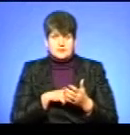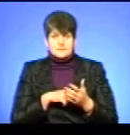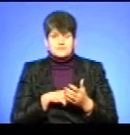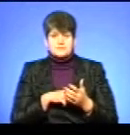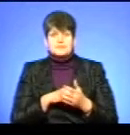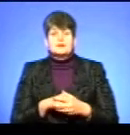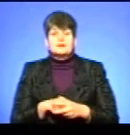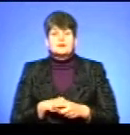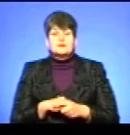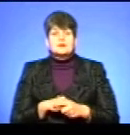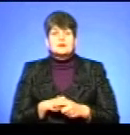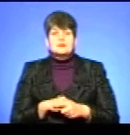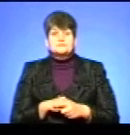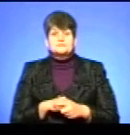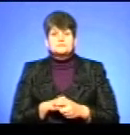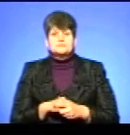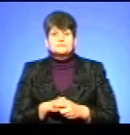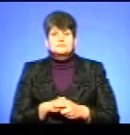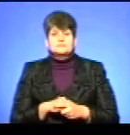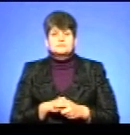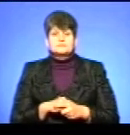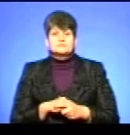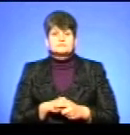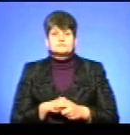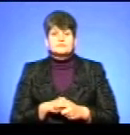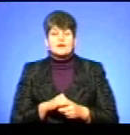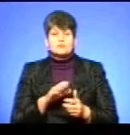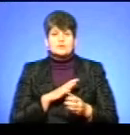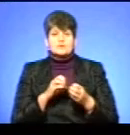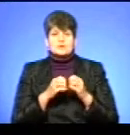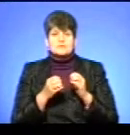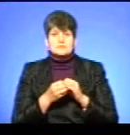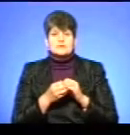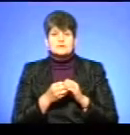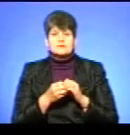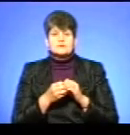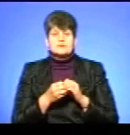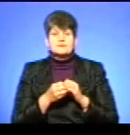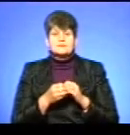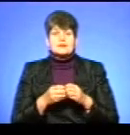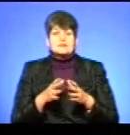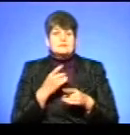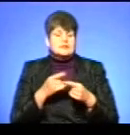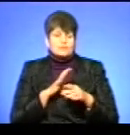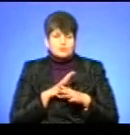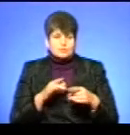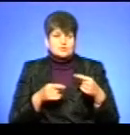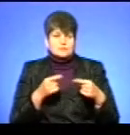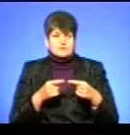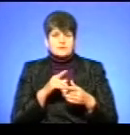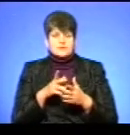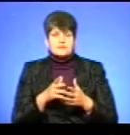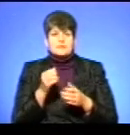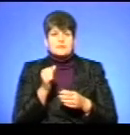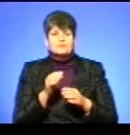Були попередники, були попередники, які допустили цю ситуацію. Ми не будемо продовжувати цю суперечку, а наразі спробуємо відповісти на запитання.